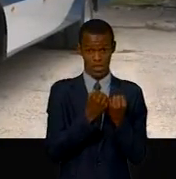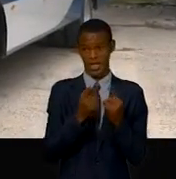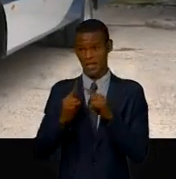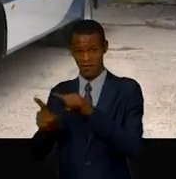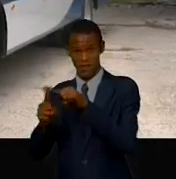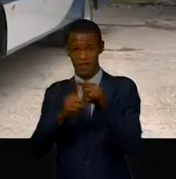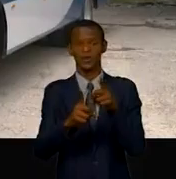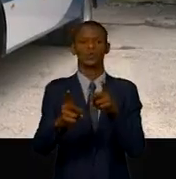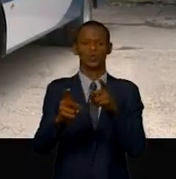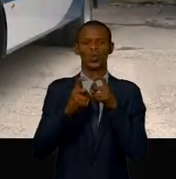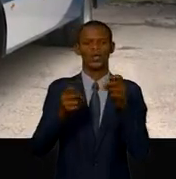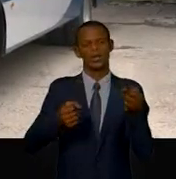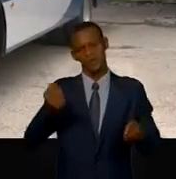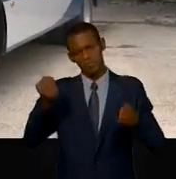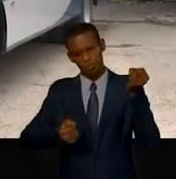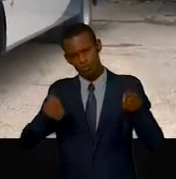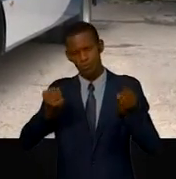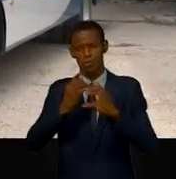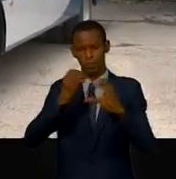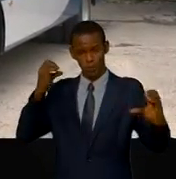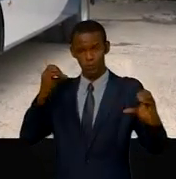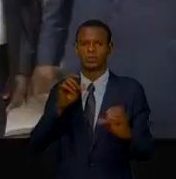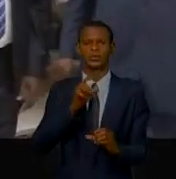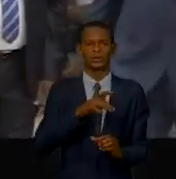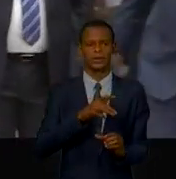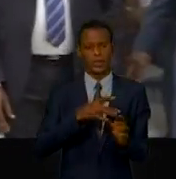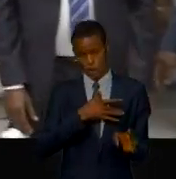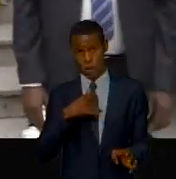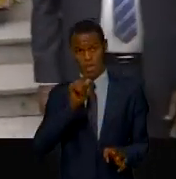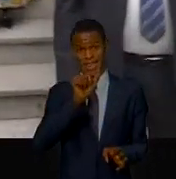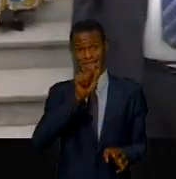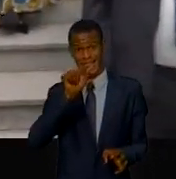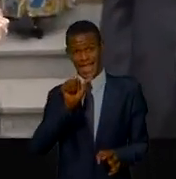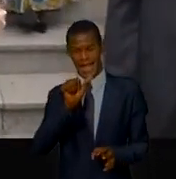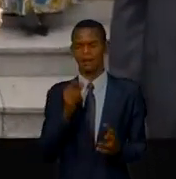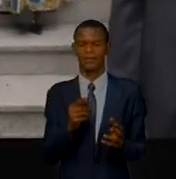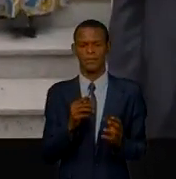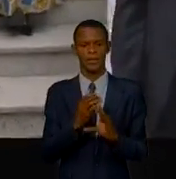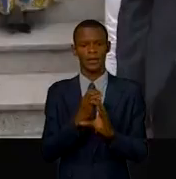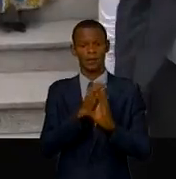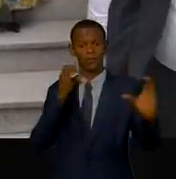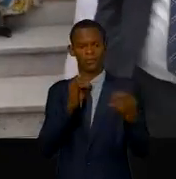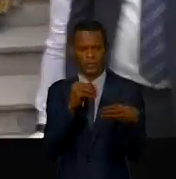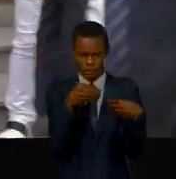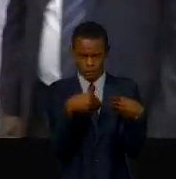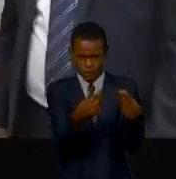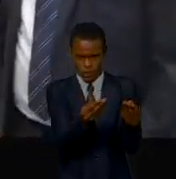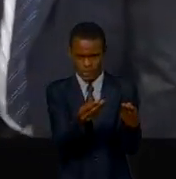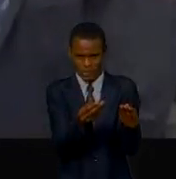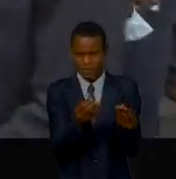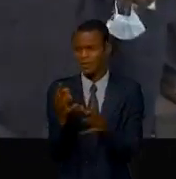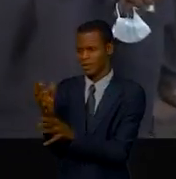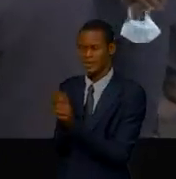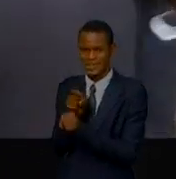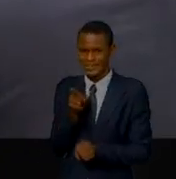d'un grand bus de marque Tata. Ce bus vient d'être remis officiellement entre les mains du secrétaire général du Plan, Daniel